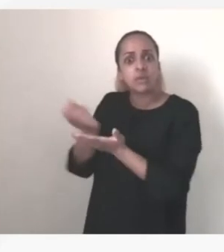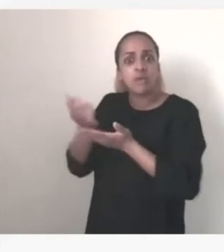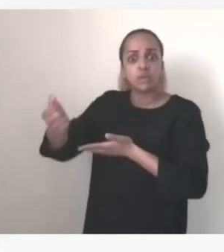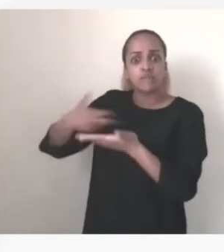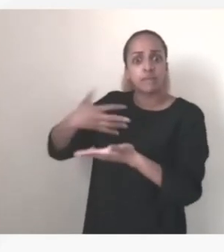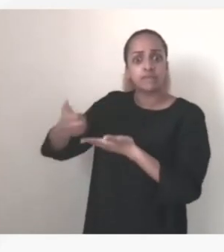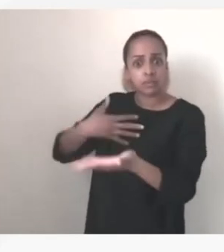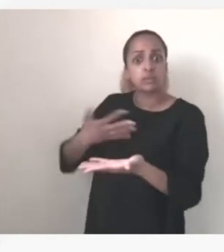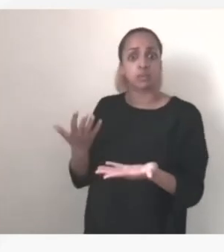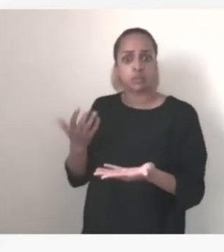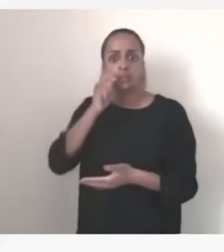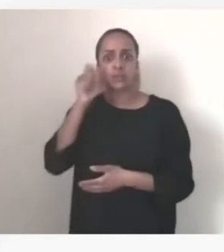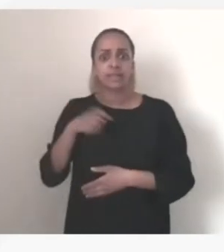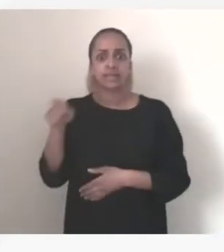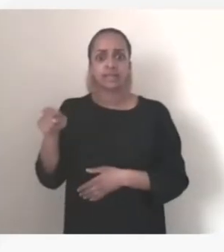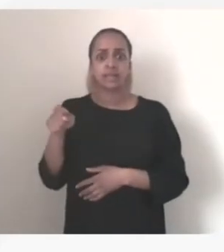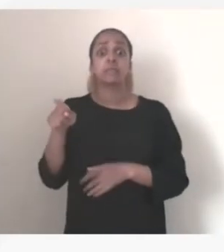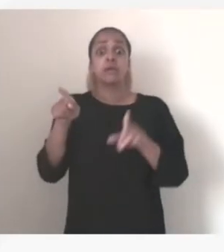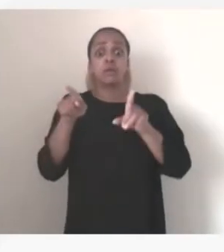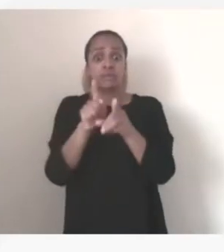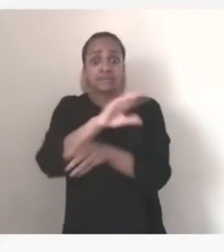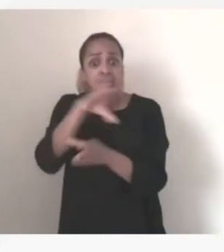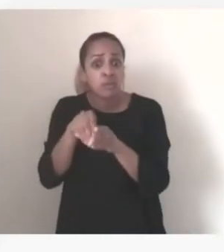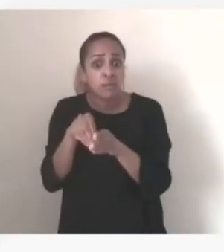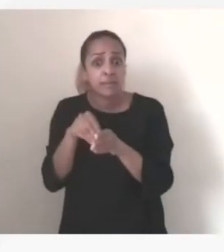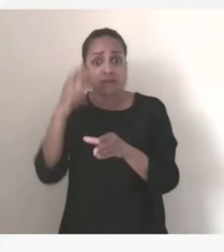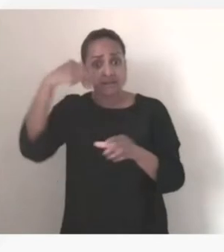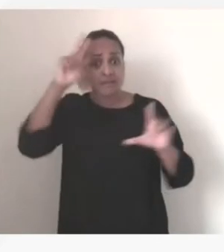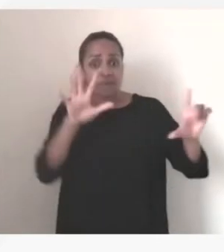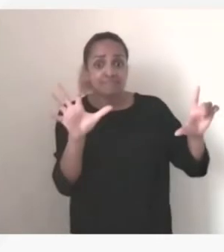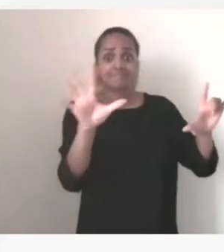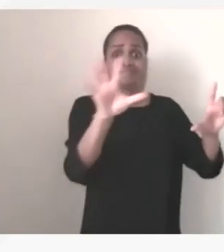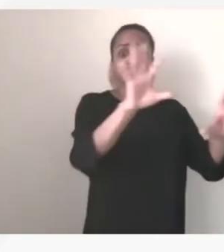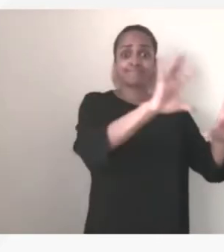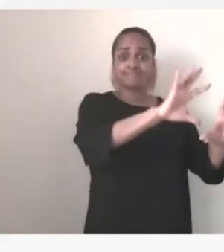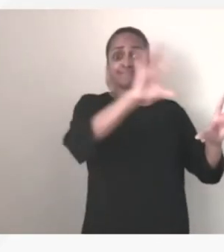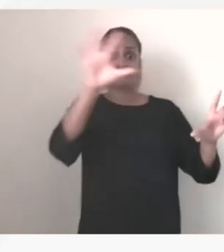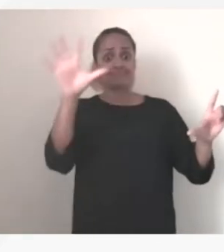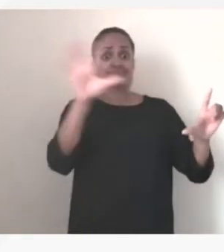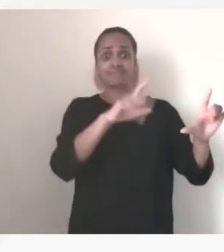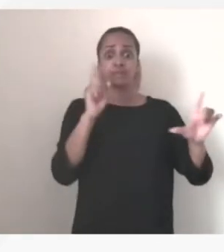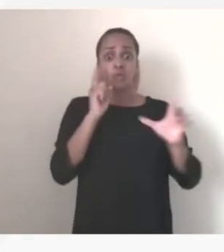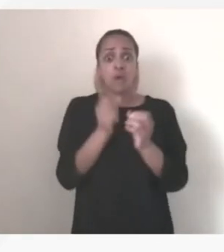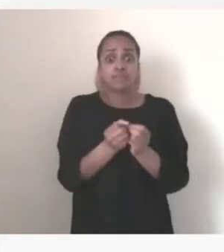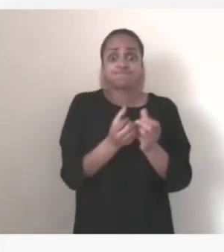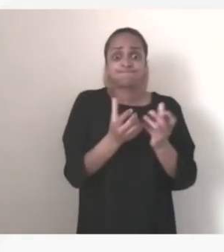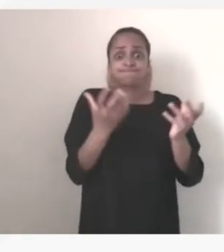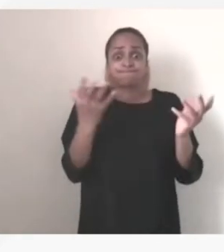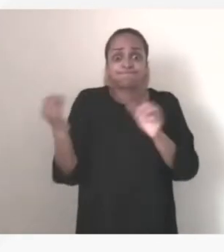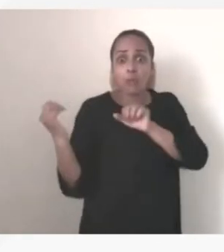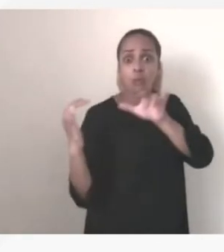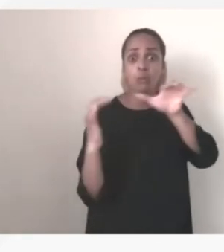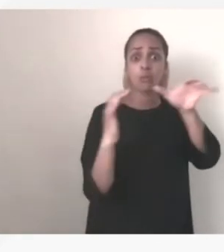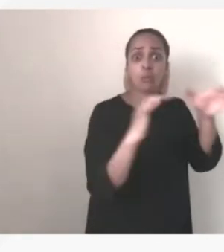Ukraine, mais qui doit aussi s'étendre désormais en Europe, où ils sont de plus en plus hébergés, avec aussi les